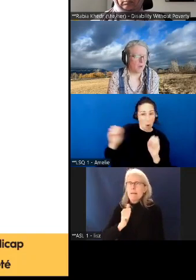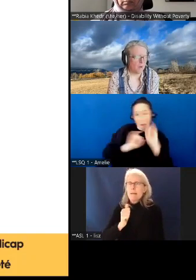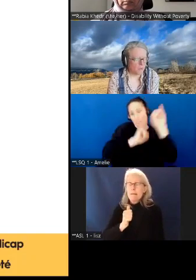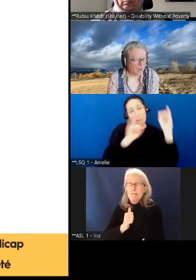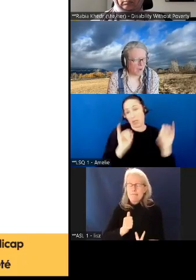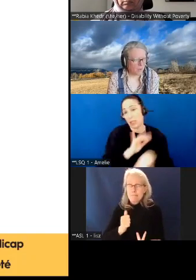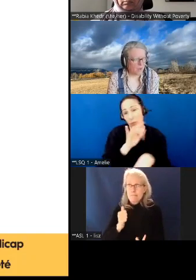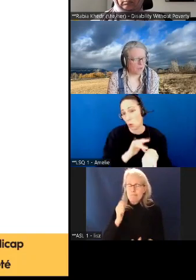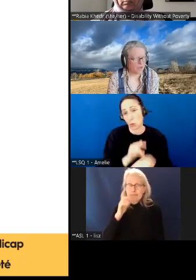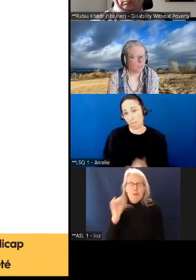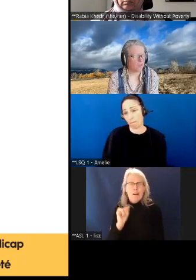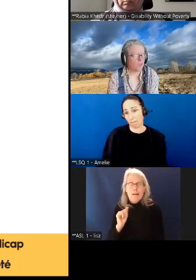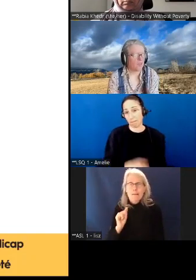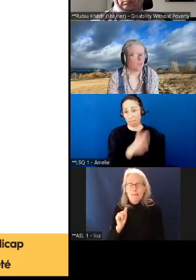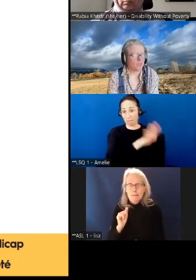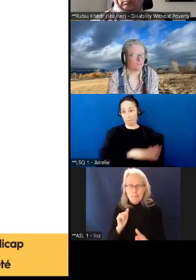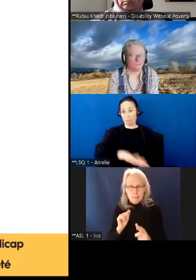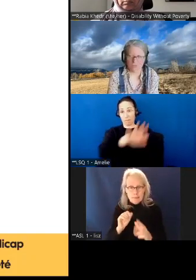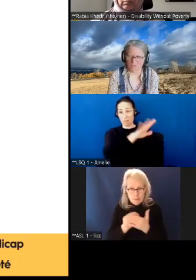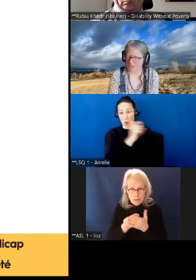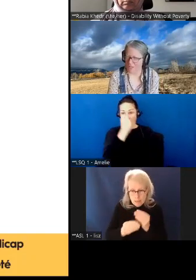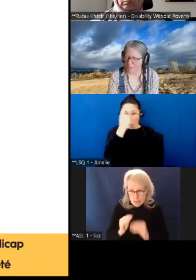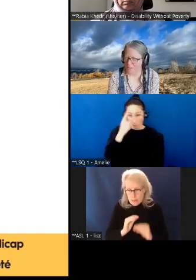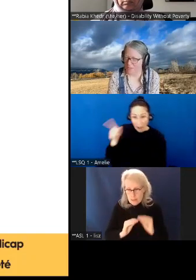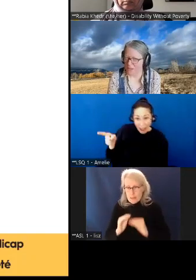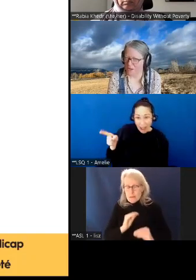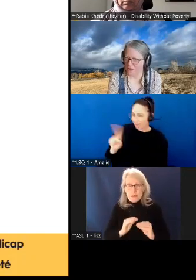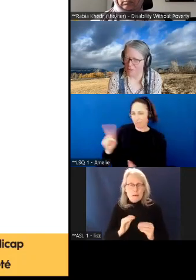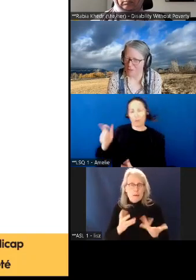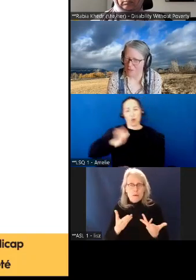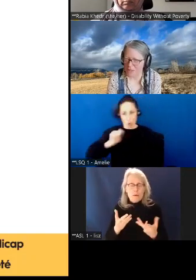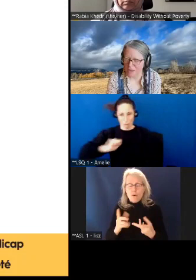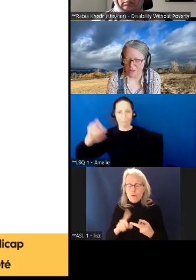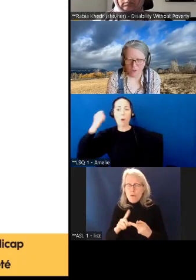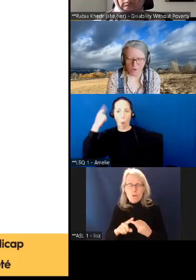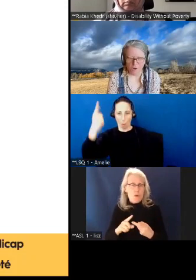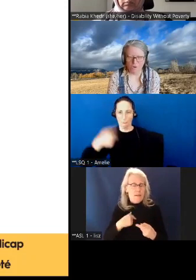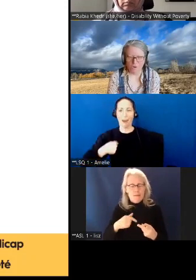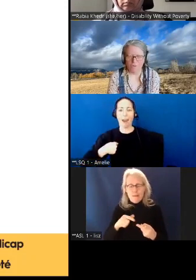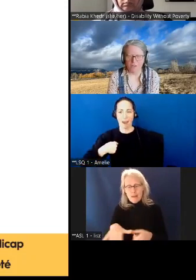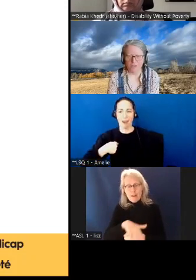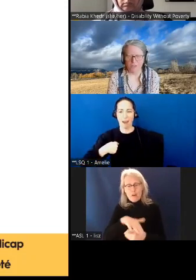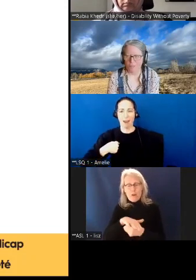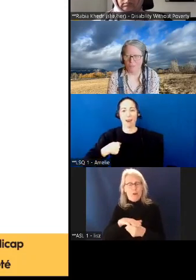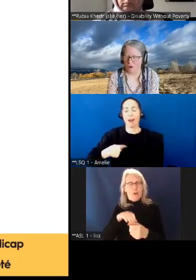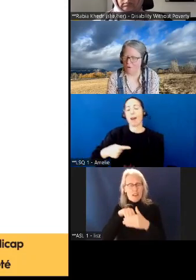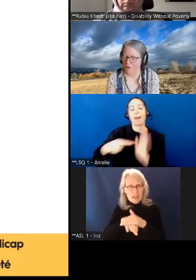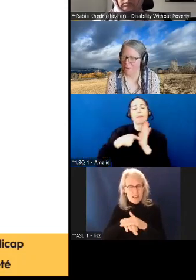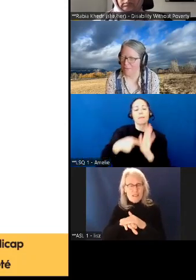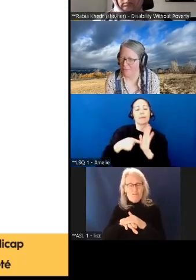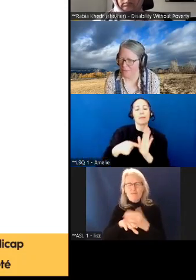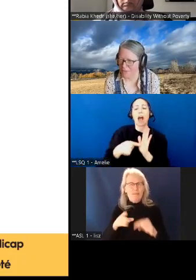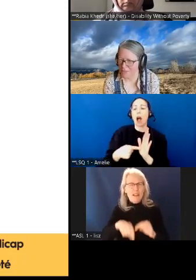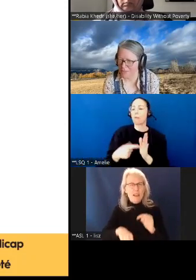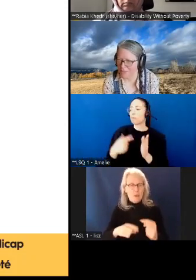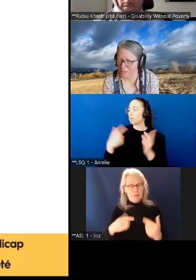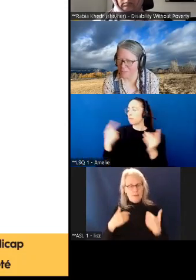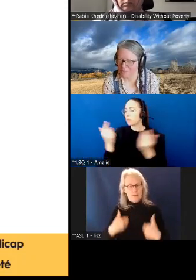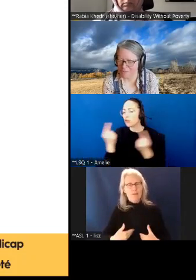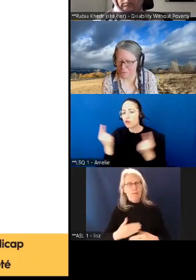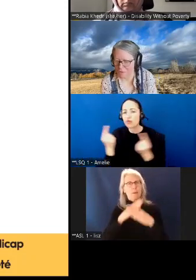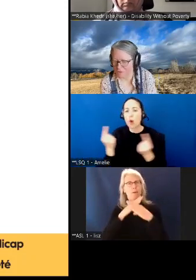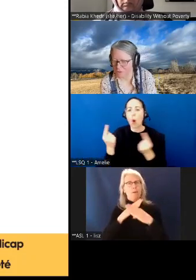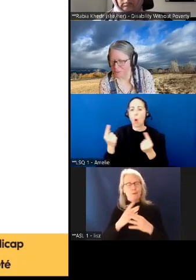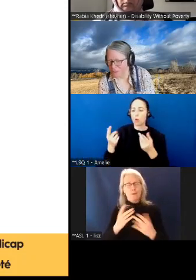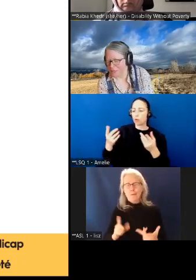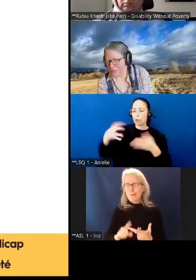comprend ce que c'est comme nous le comprenons. Et nous savons que ce soit quelque chose qui est physique au sein de